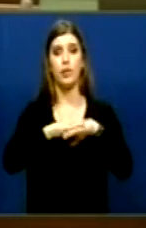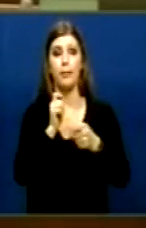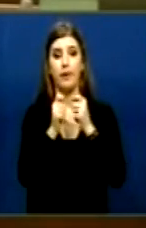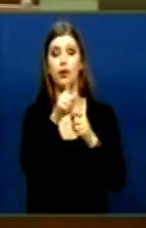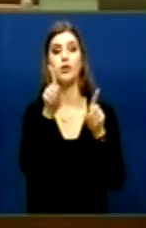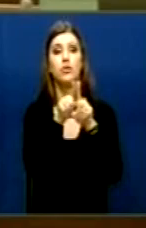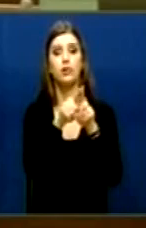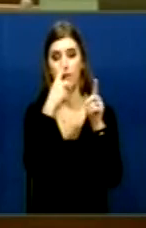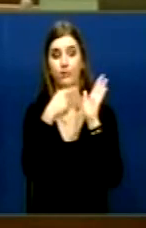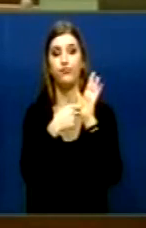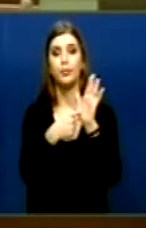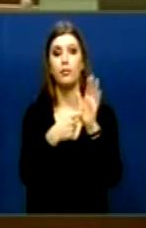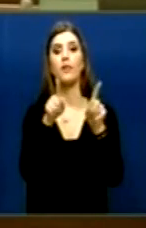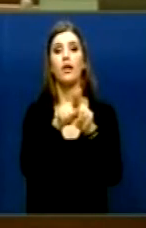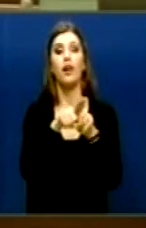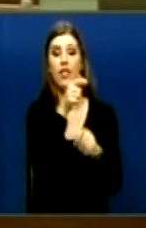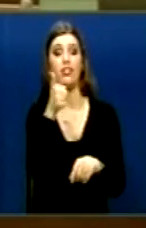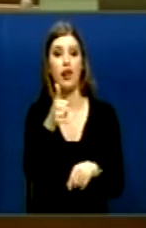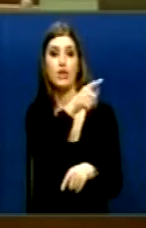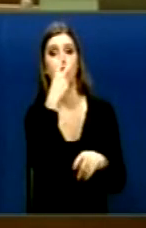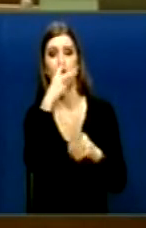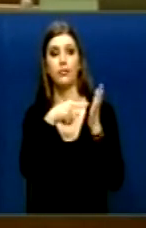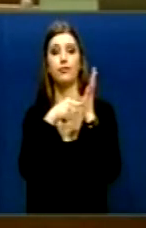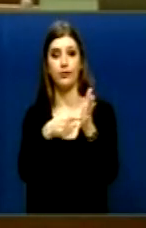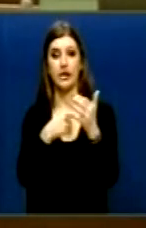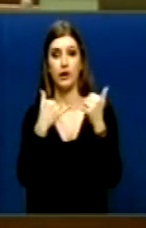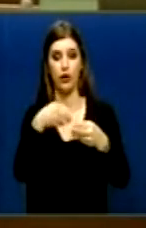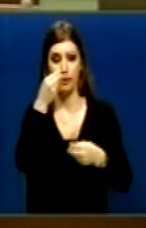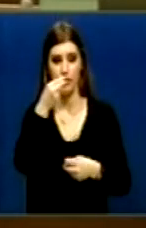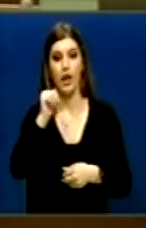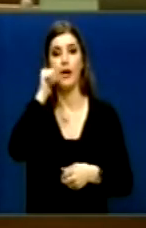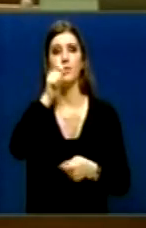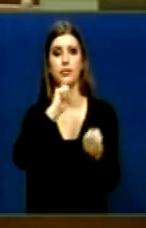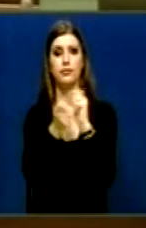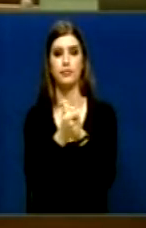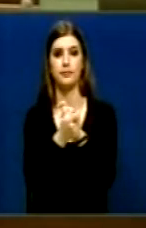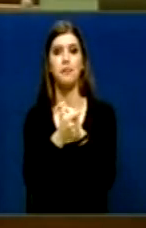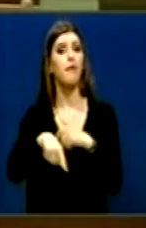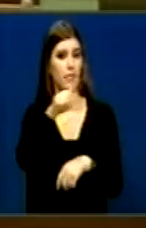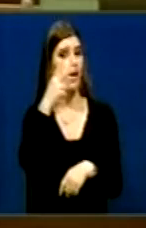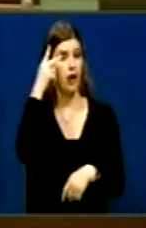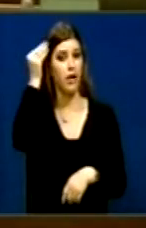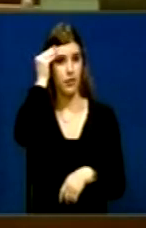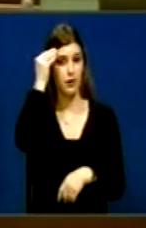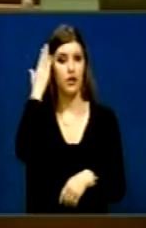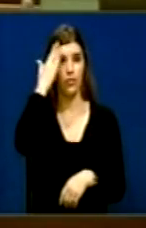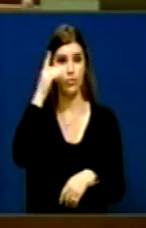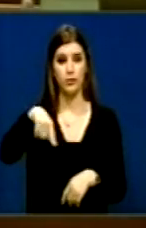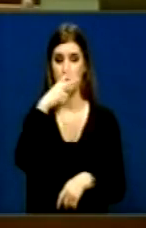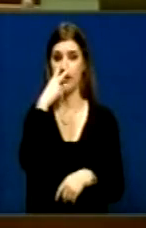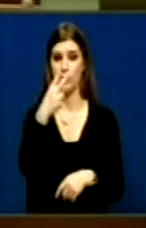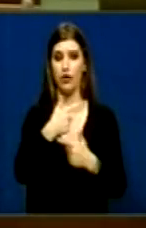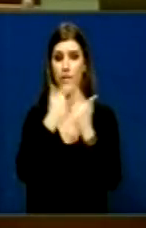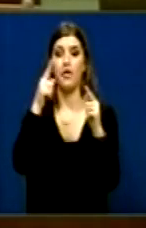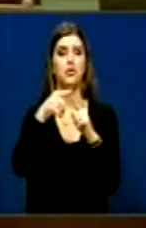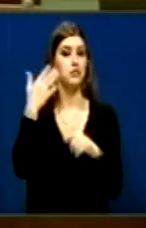Edhe fjallë të hashtim thashe sët Dhe dhe primin e ti nesë A ju kujtohet deputet të ndërruar Që i njëti krye minister Diku 3